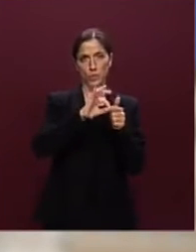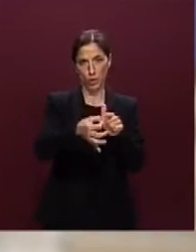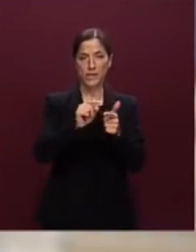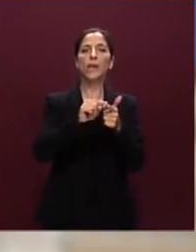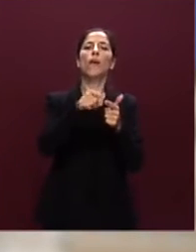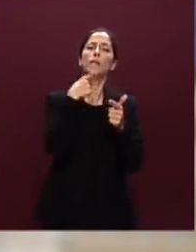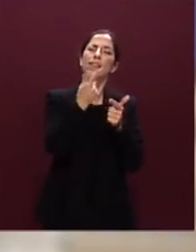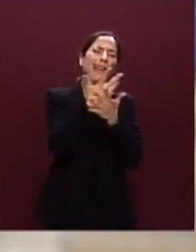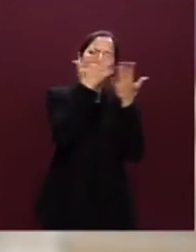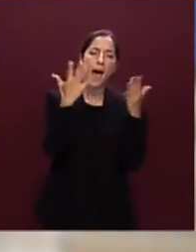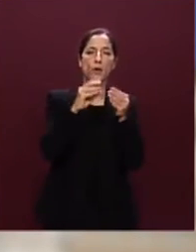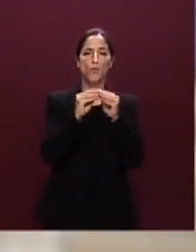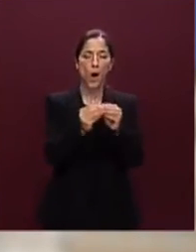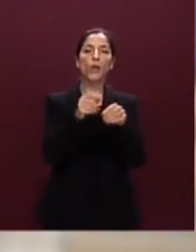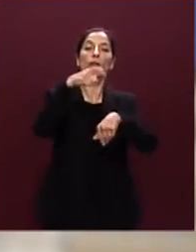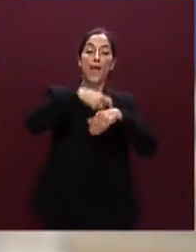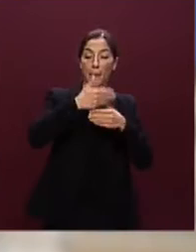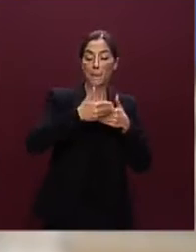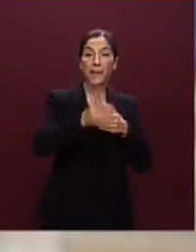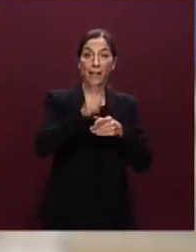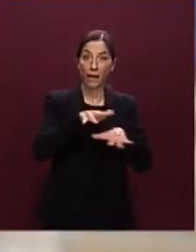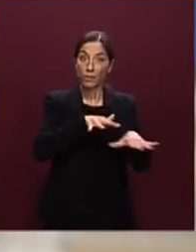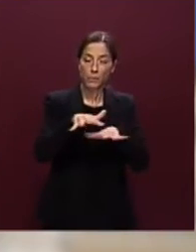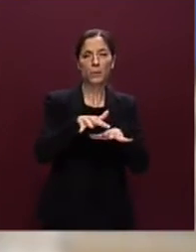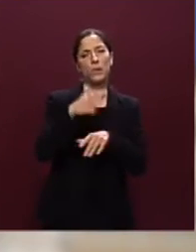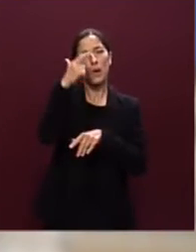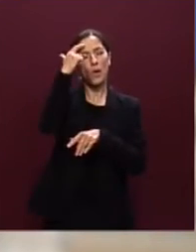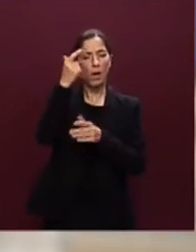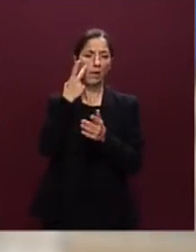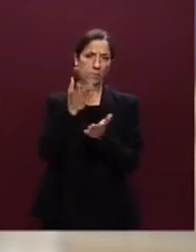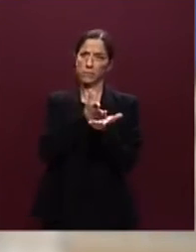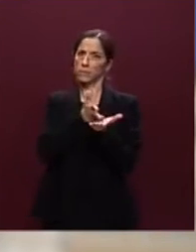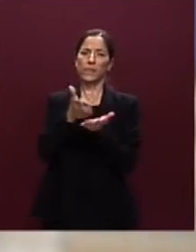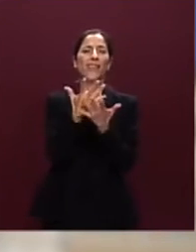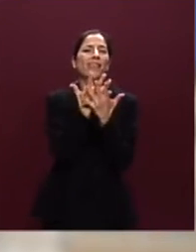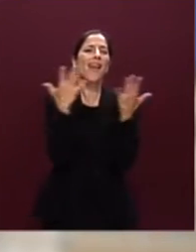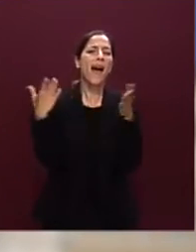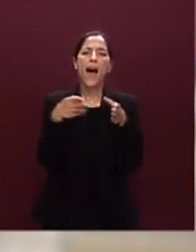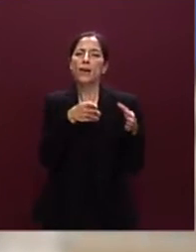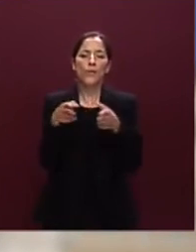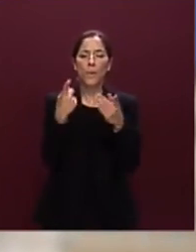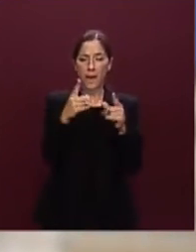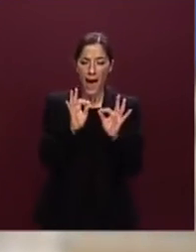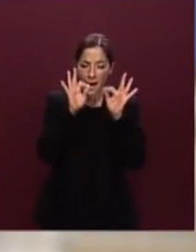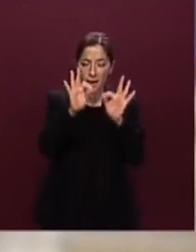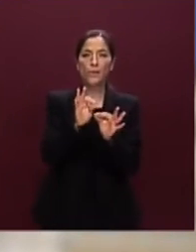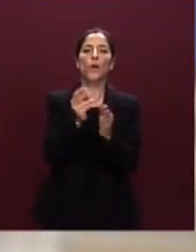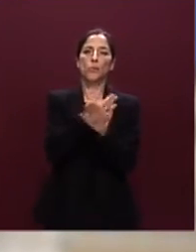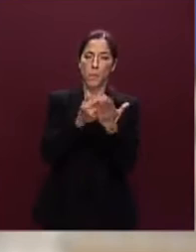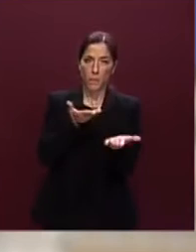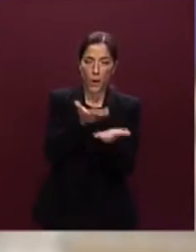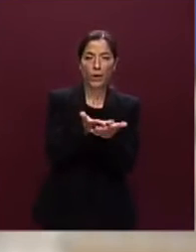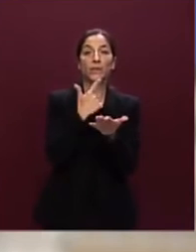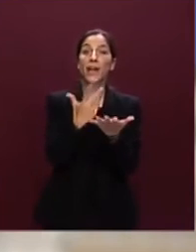tempi entro i quali muoverci il Governo sta procedendo in una direzione chiara per mettere in campo una proposta seria e credibile